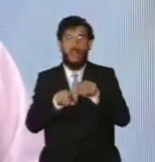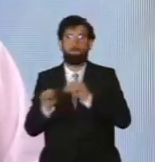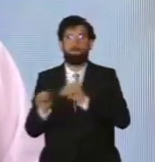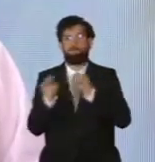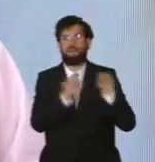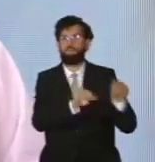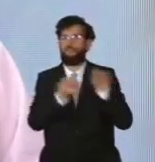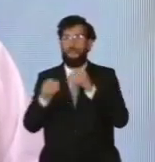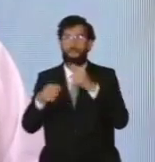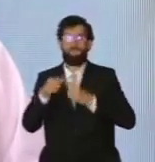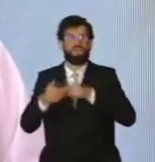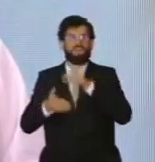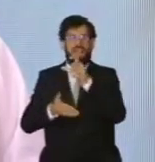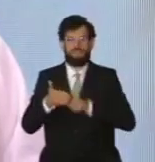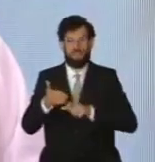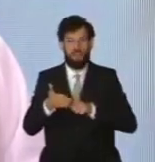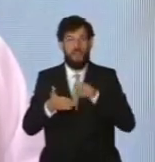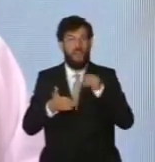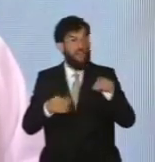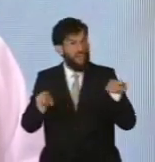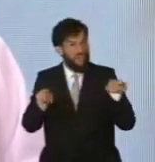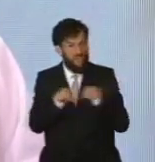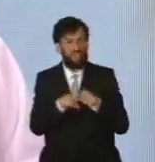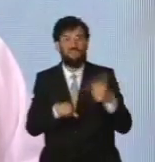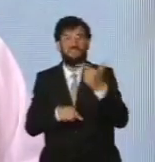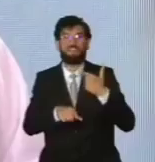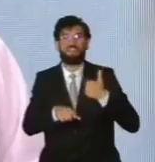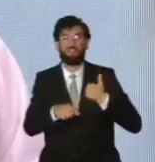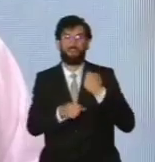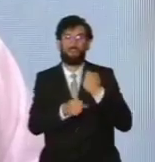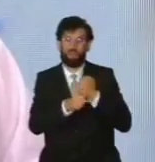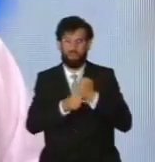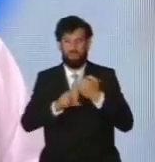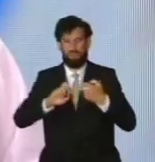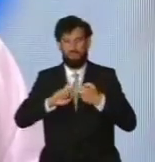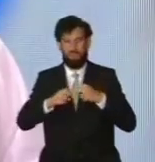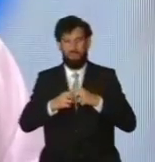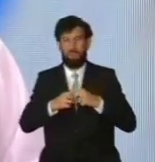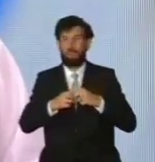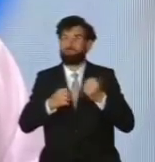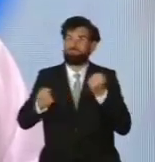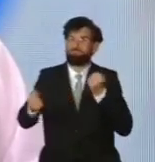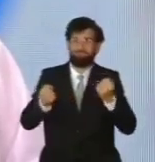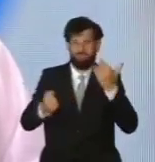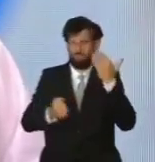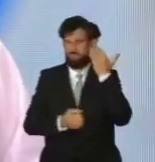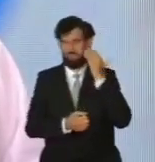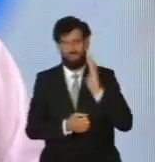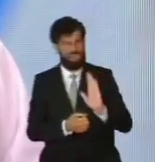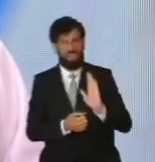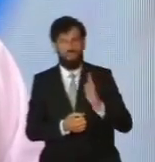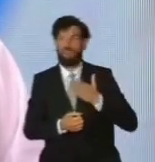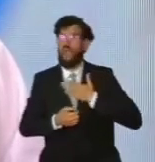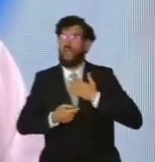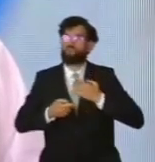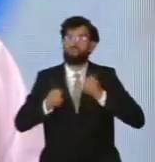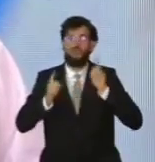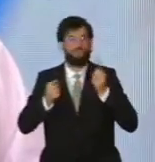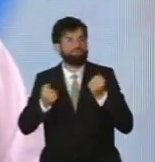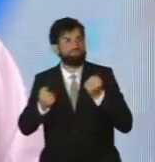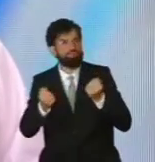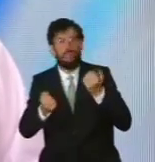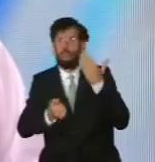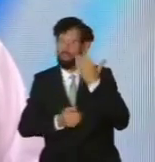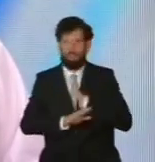ale sú to tí istí ľudia, ktorí 20 rokov tú dobia problémy politické, nevedia správovať náš štát, nespravujú náš štát pre občanov